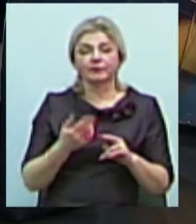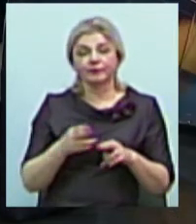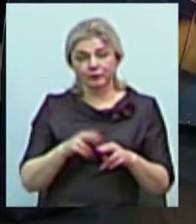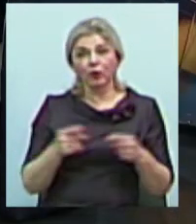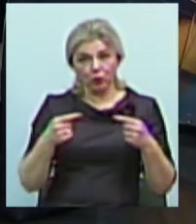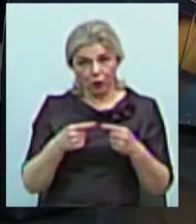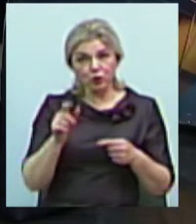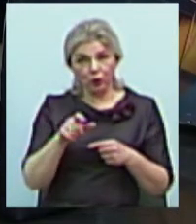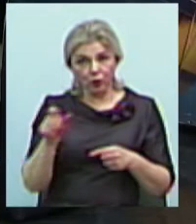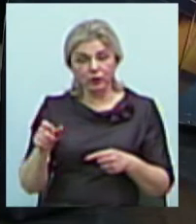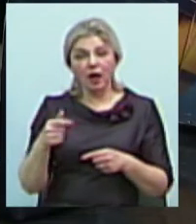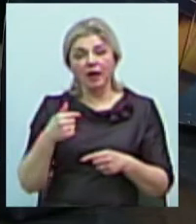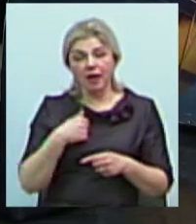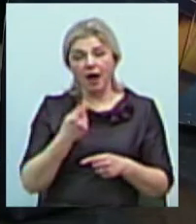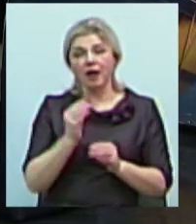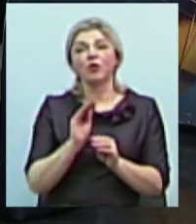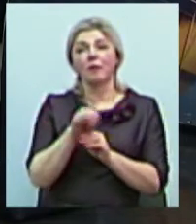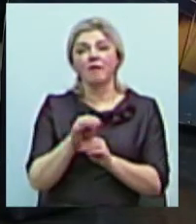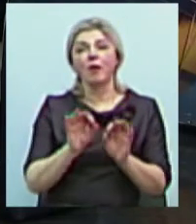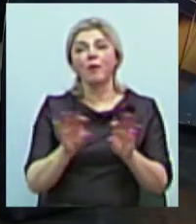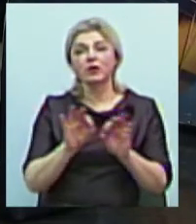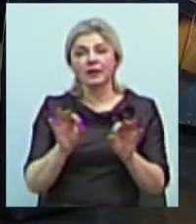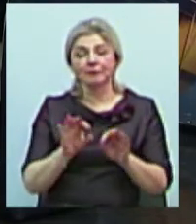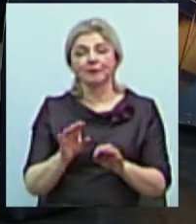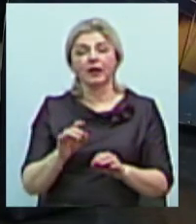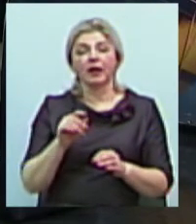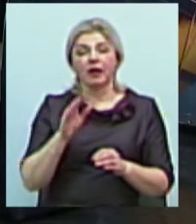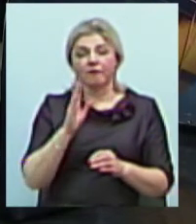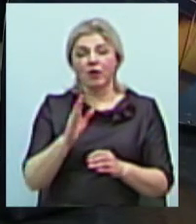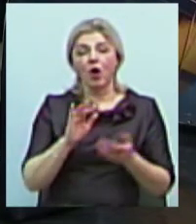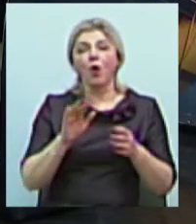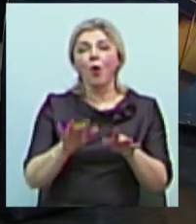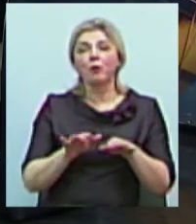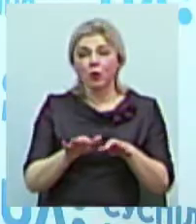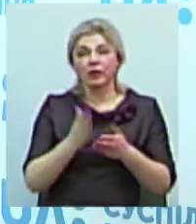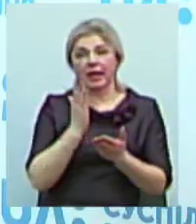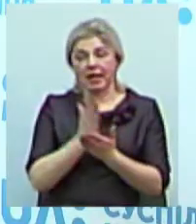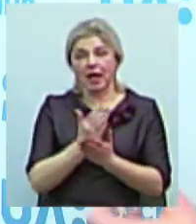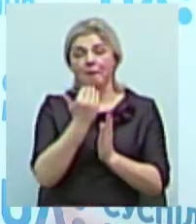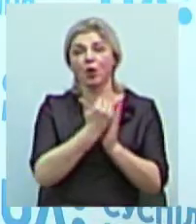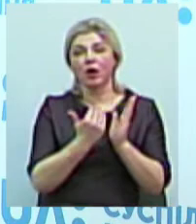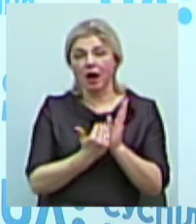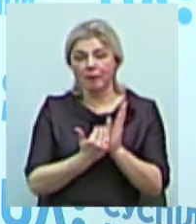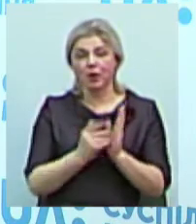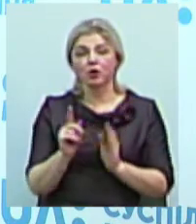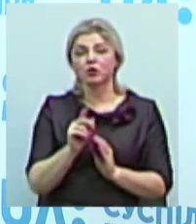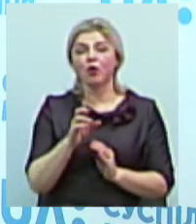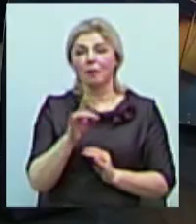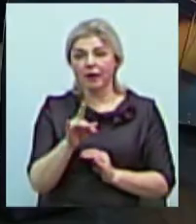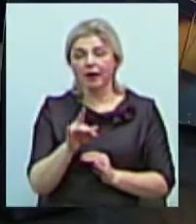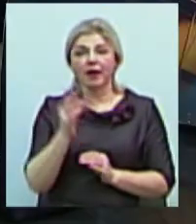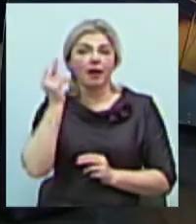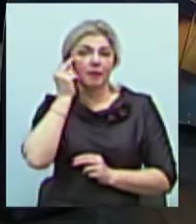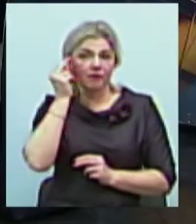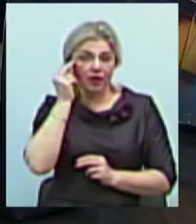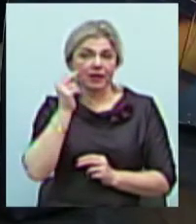внесу пояснення трохи. Ботом є програма, комп'ютерна програма, яка створена для того, щоб імітувати